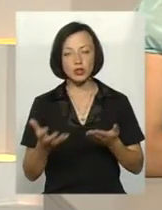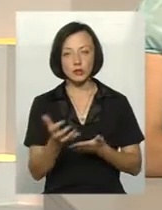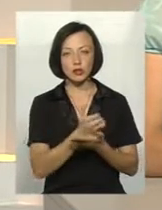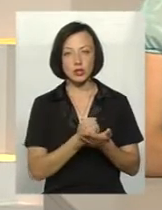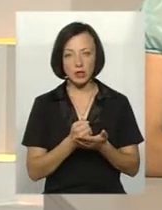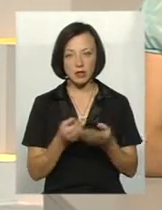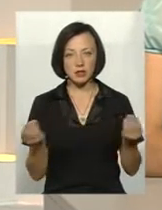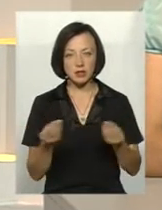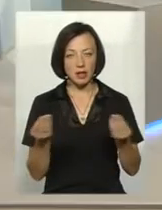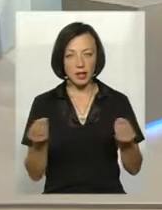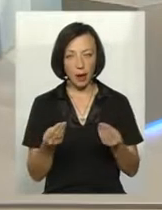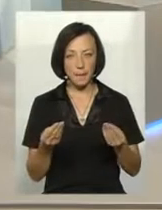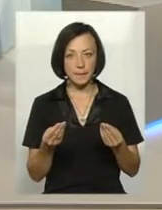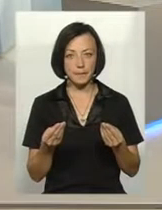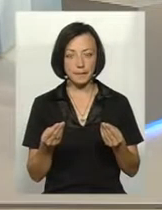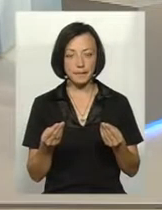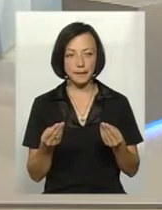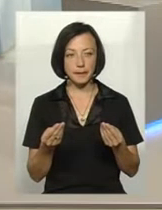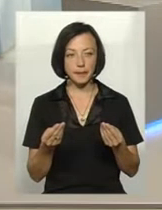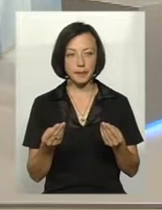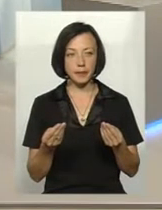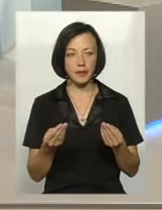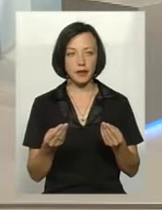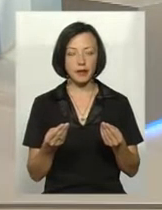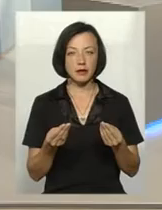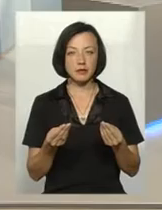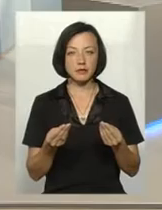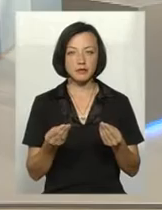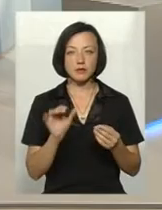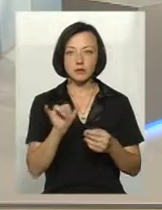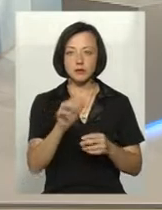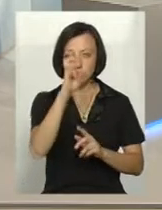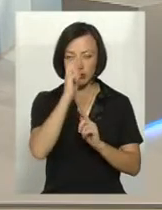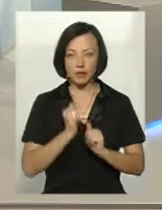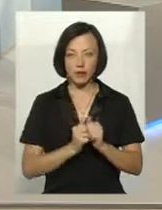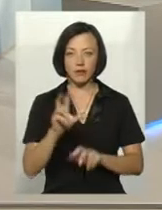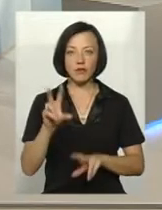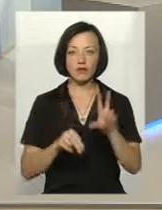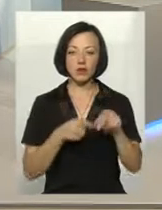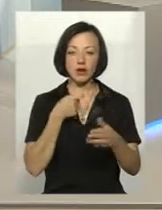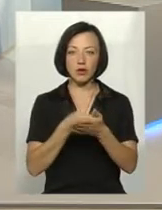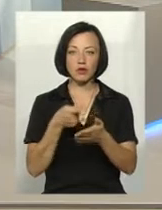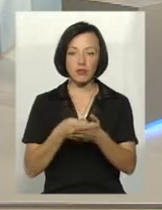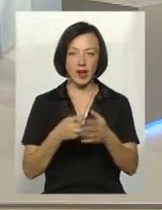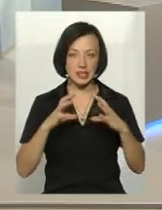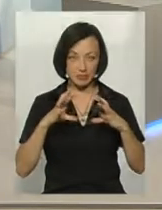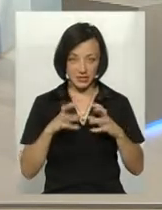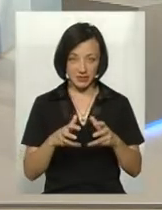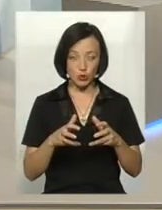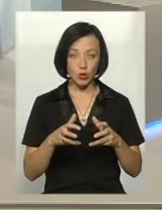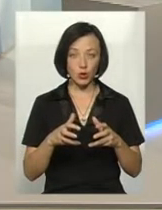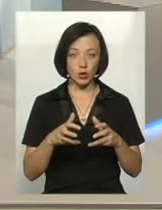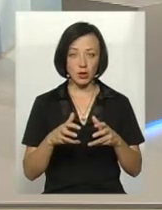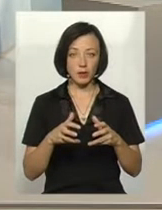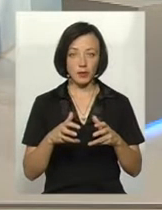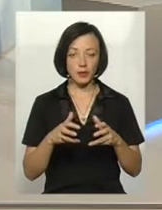в країнах, які вважаються житницями світу, вони